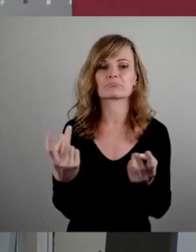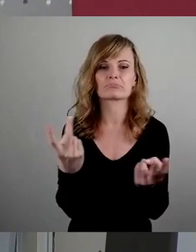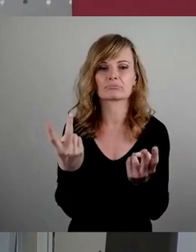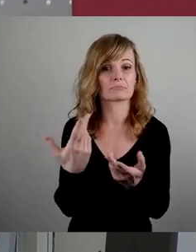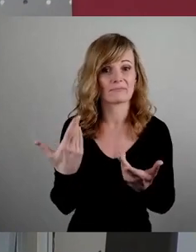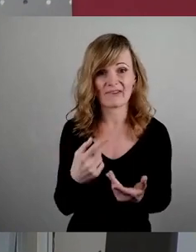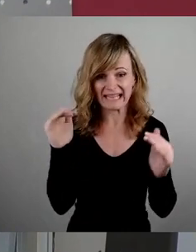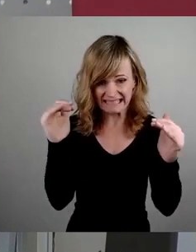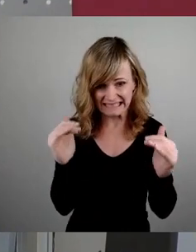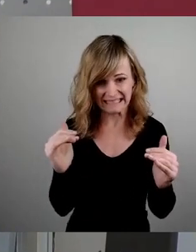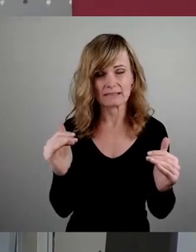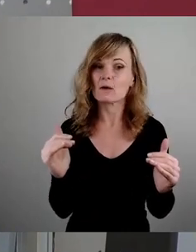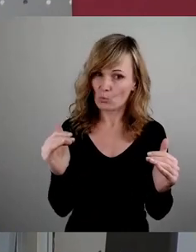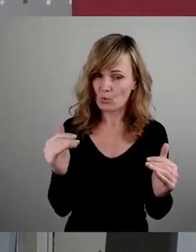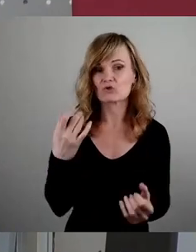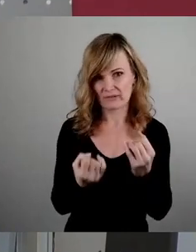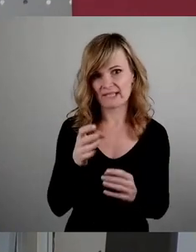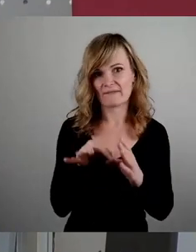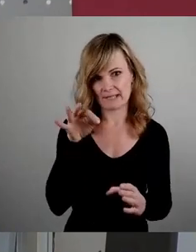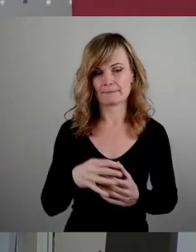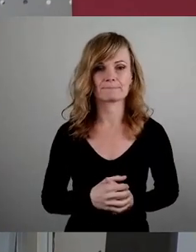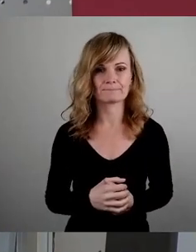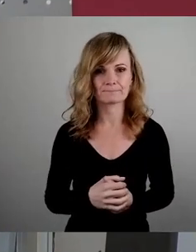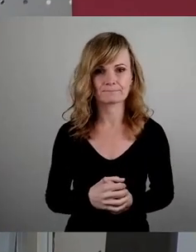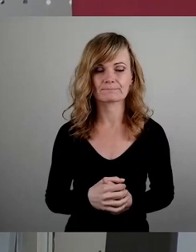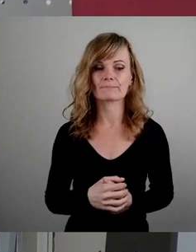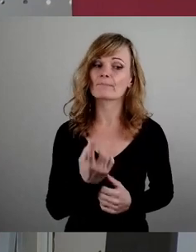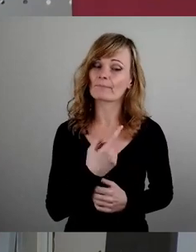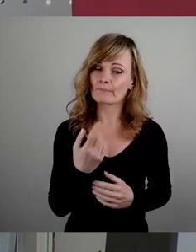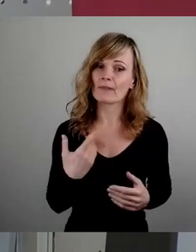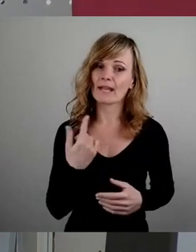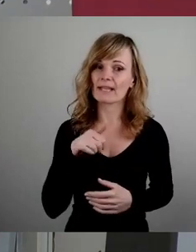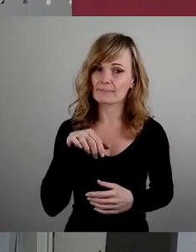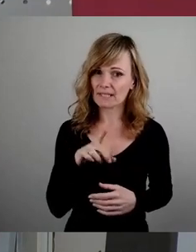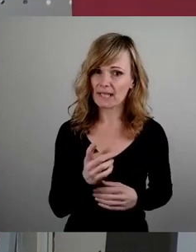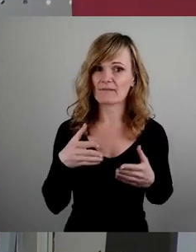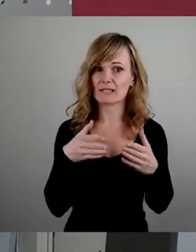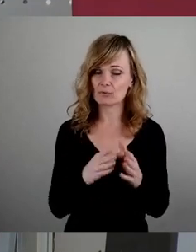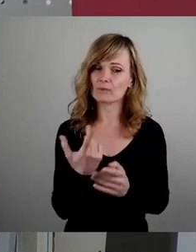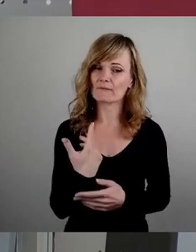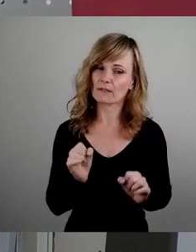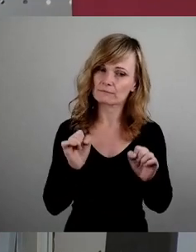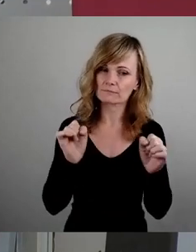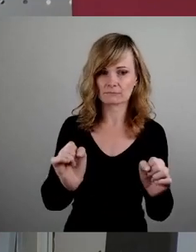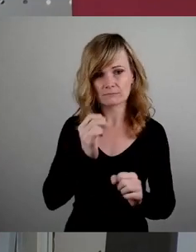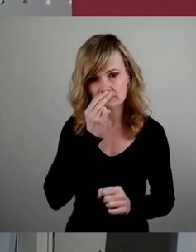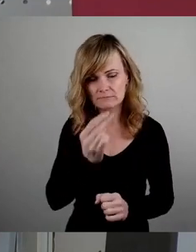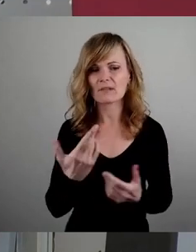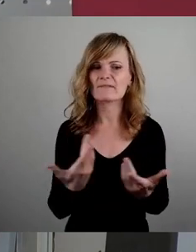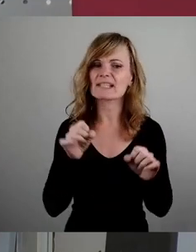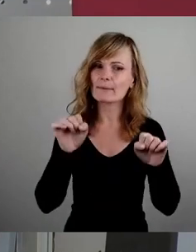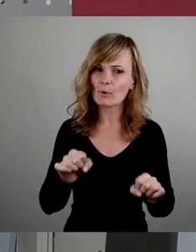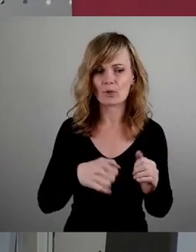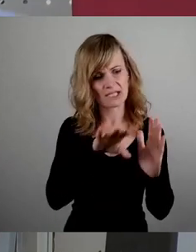Als SPD-Fraktion setzen wir uns dafür ein, dass wir alle wohnungspolitischen Instrumente, die uns gesetzlich so zur Verfügung stehen, nutzen